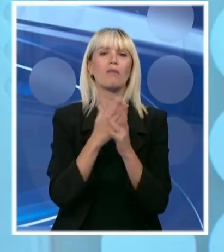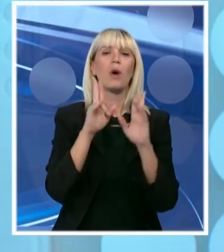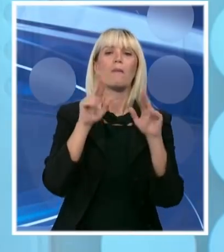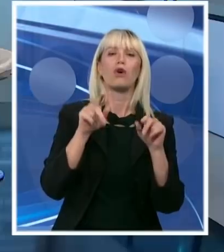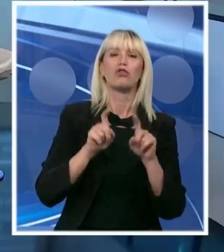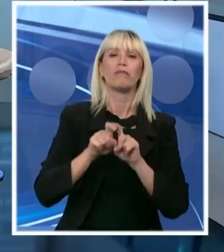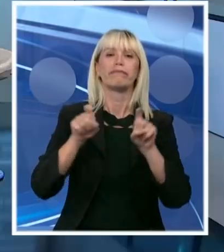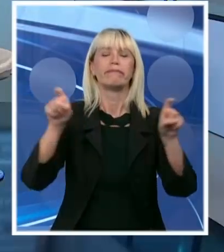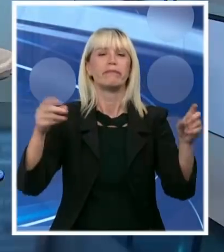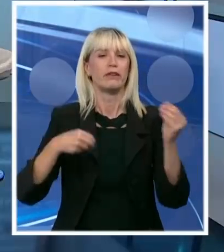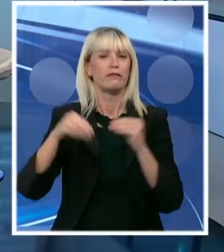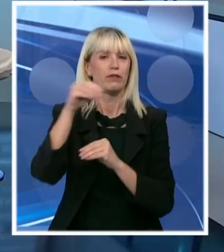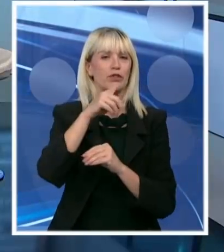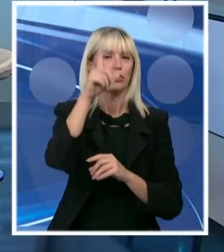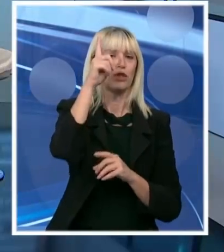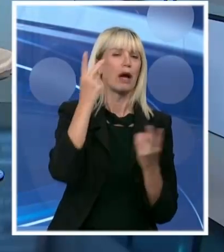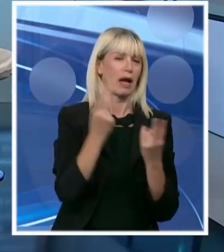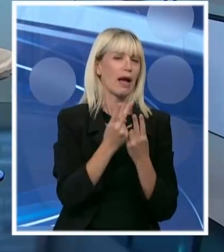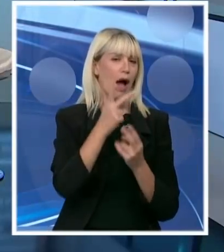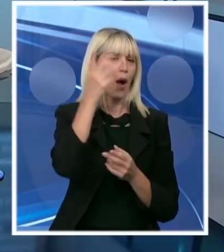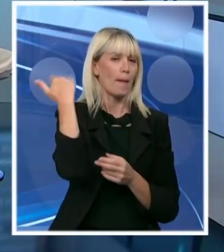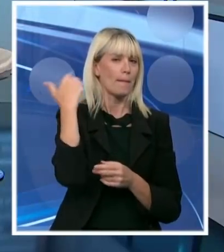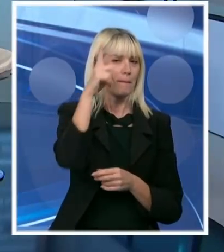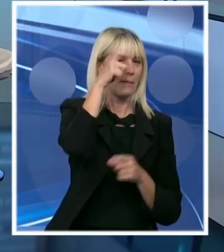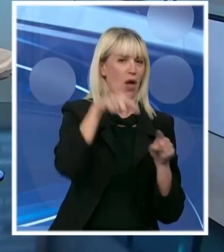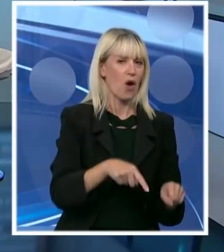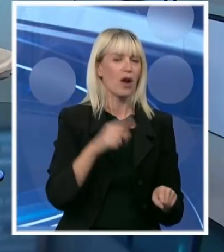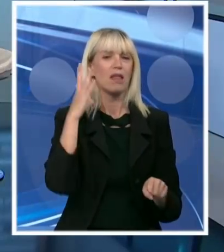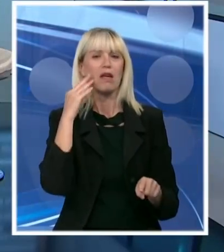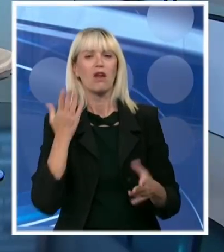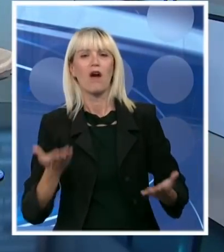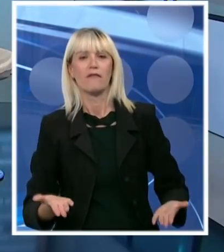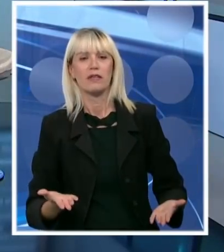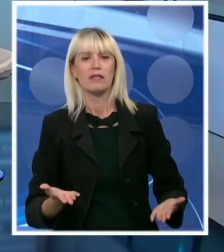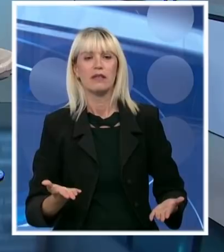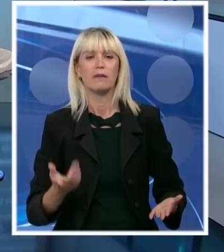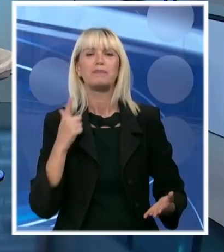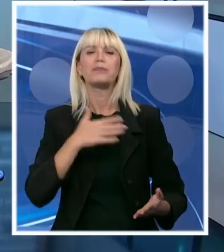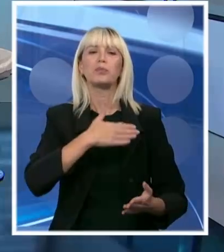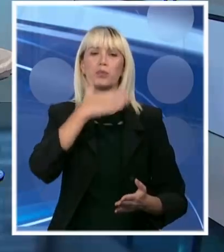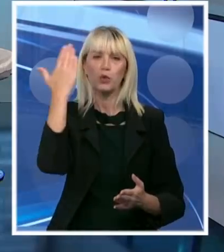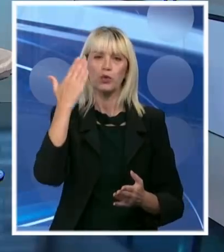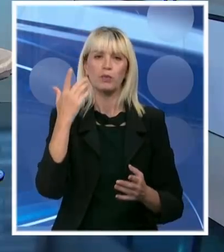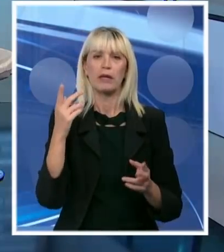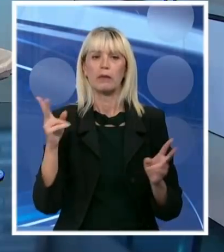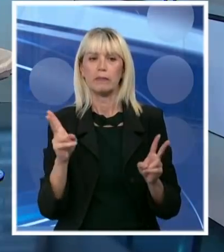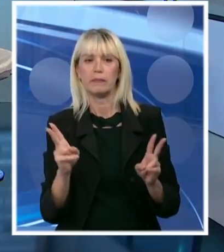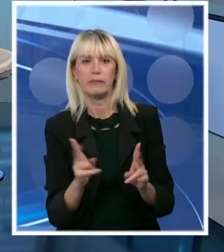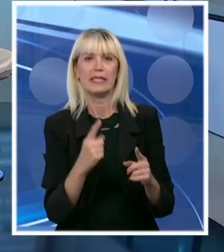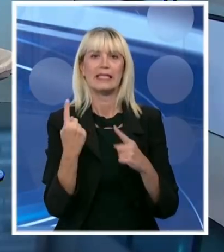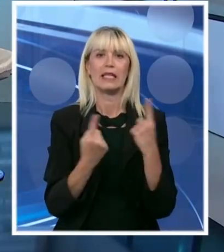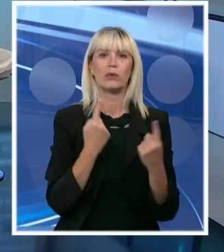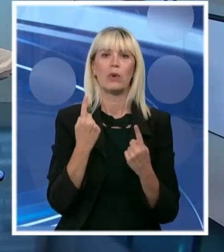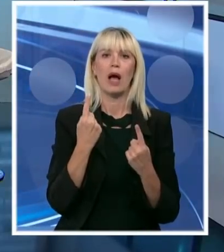Kao najproblematičnijim tačkama. Tako da verujem uspeli smo situaciju da smirimo u pazaru Sjenici i Tutinu.